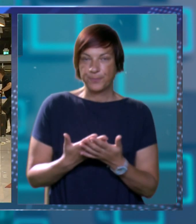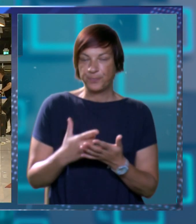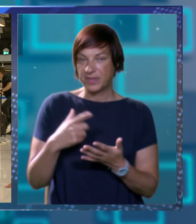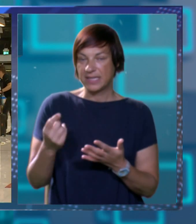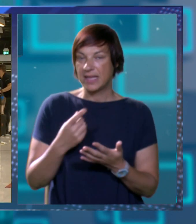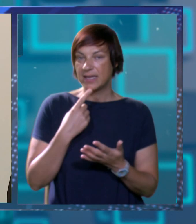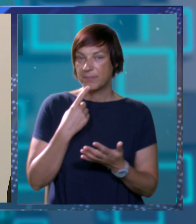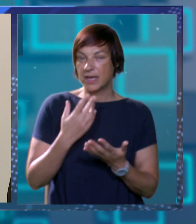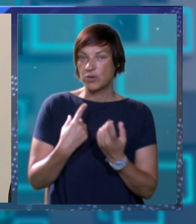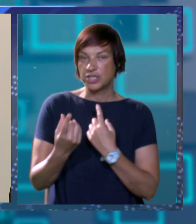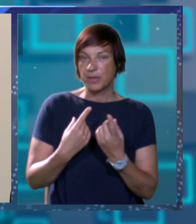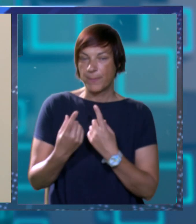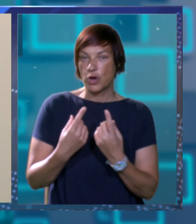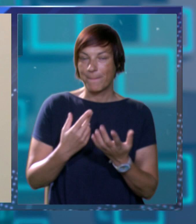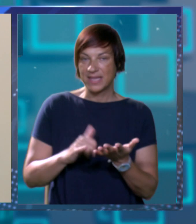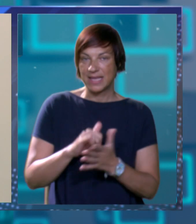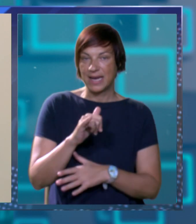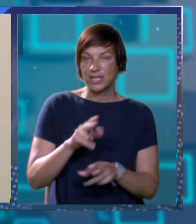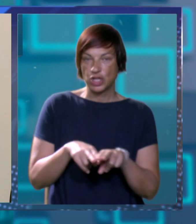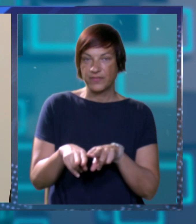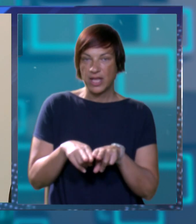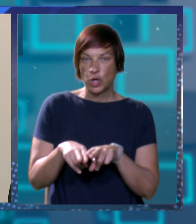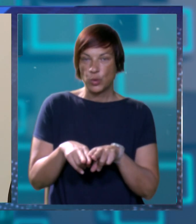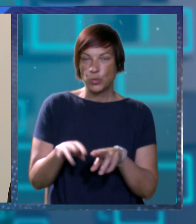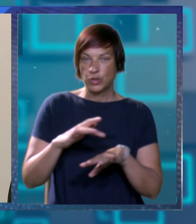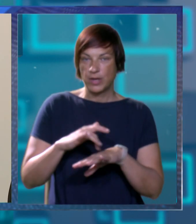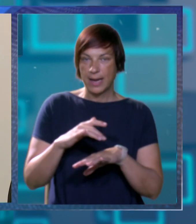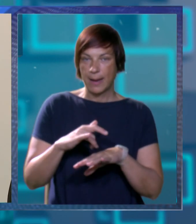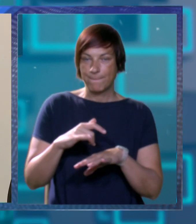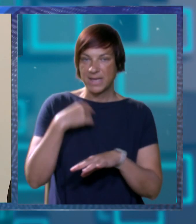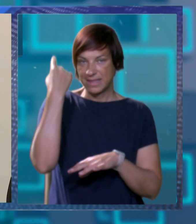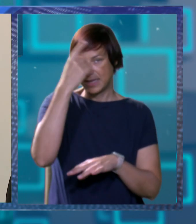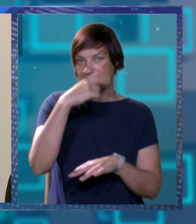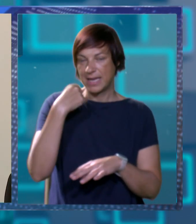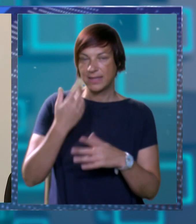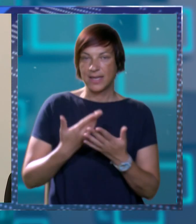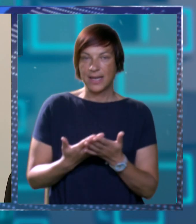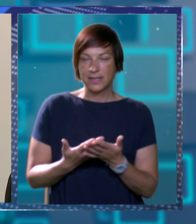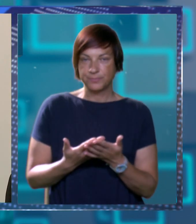Dani kojima će se prometovati ti letovi će biti utorak petak i nedjelja.